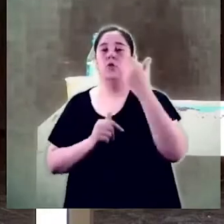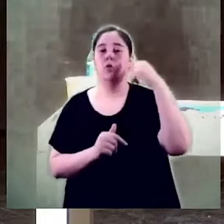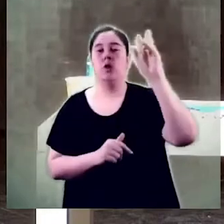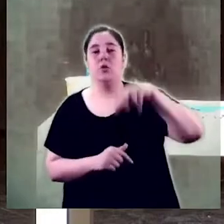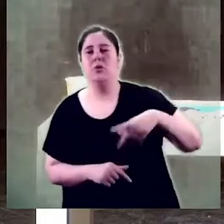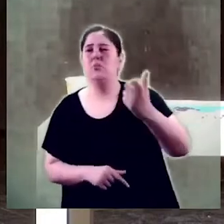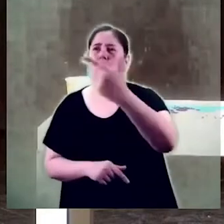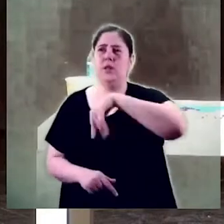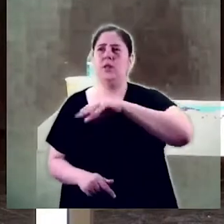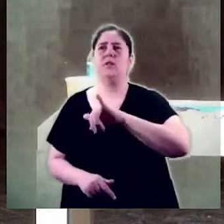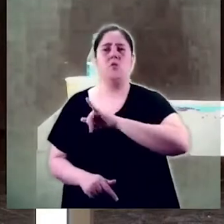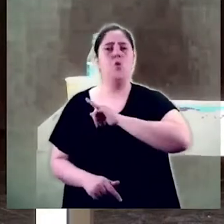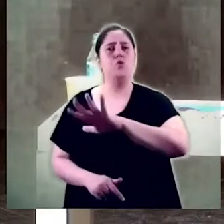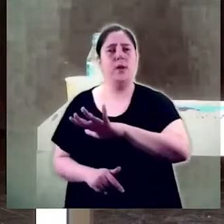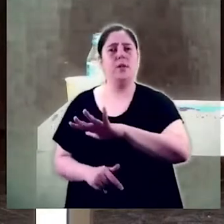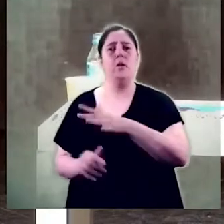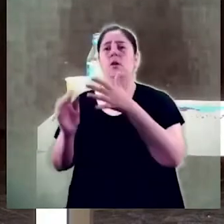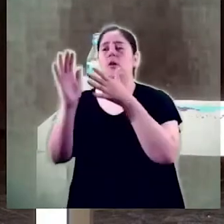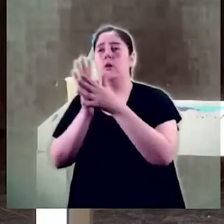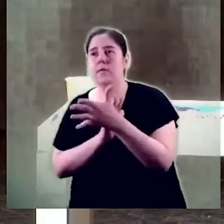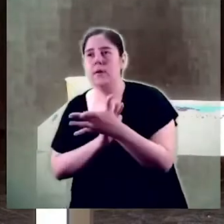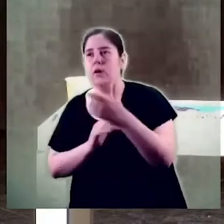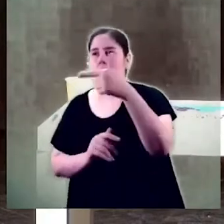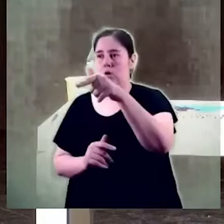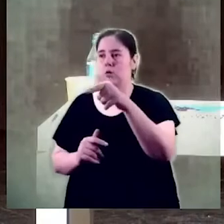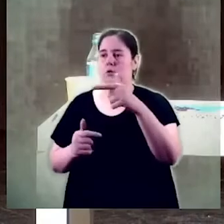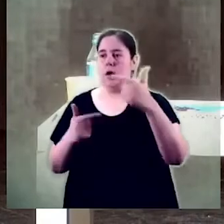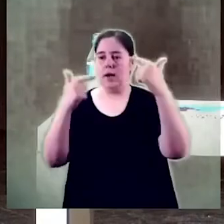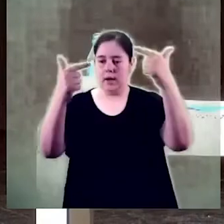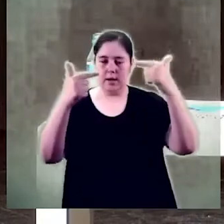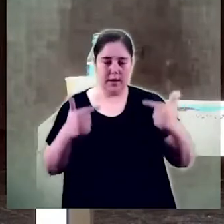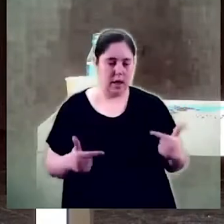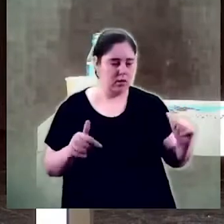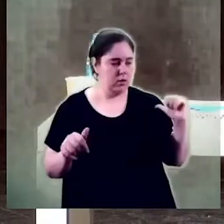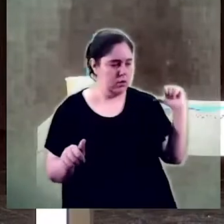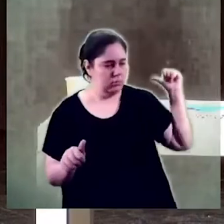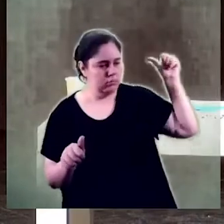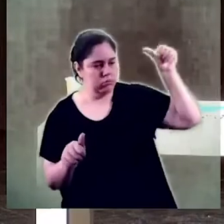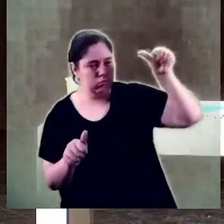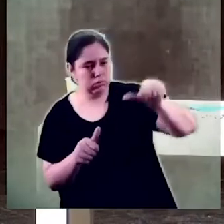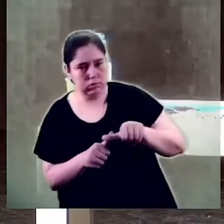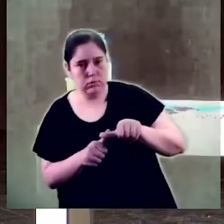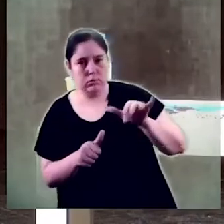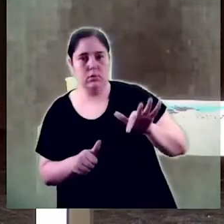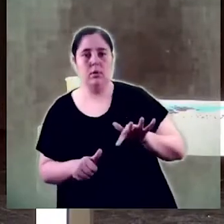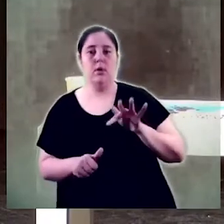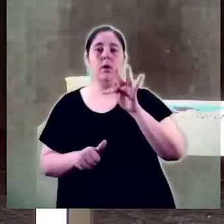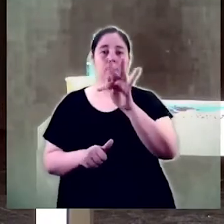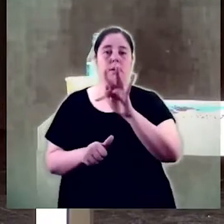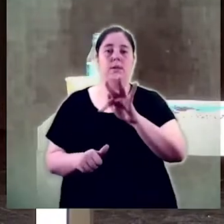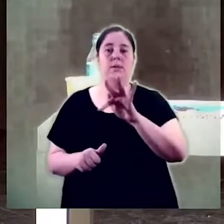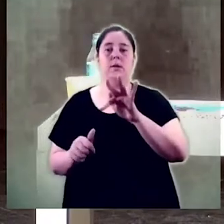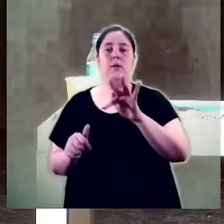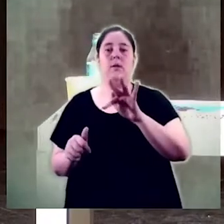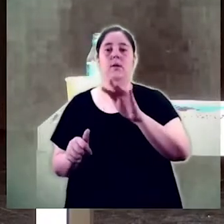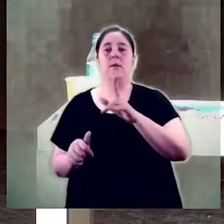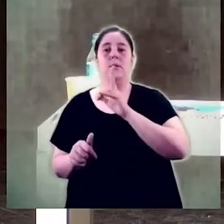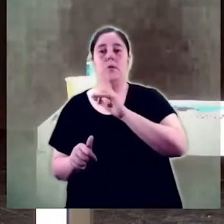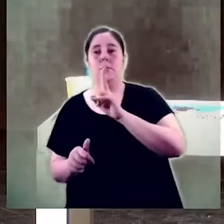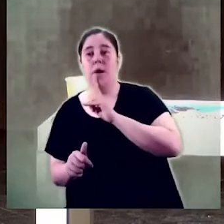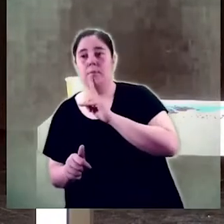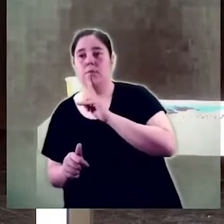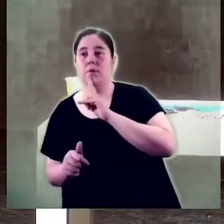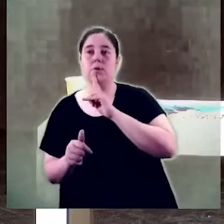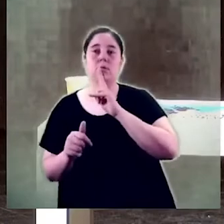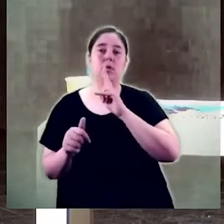en cada moment de la gens fàcil trajectòria d'aquest grau els dos verbs modals del català amb els quals jugava Gabriel Ferraté en el